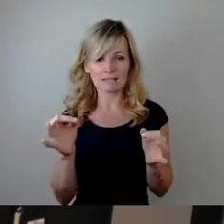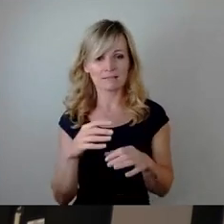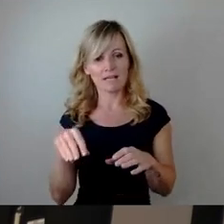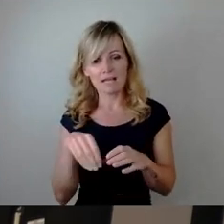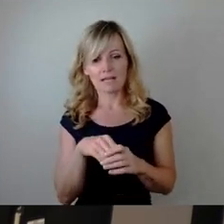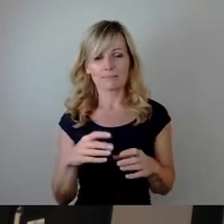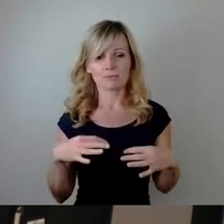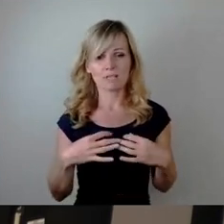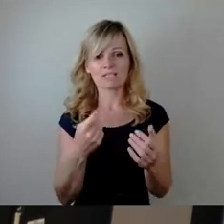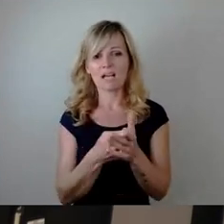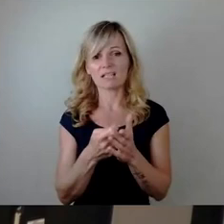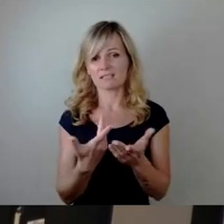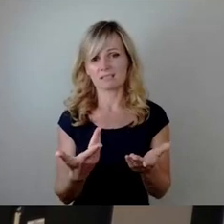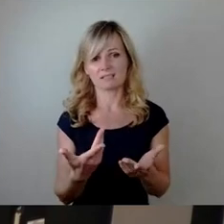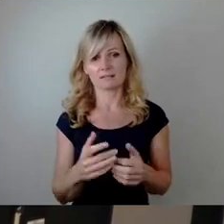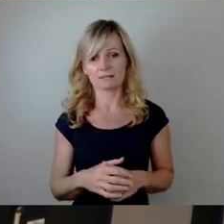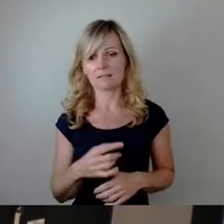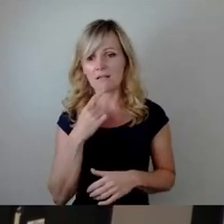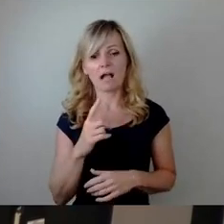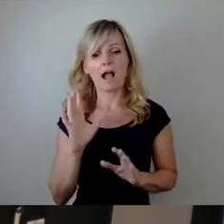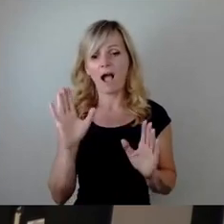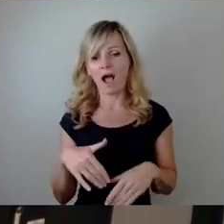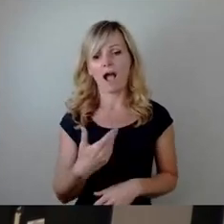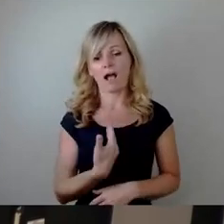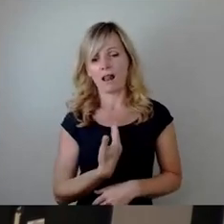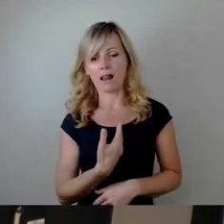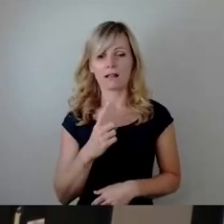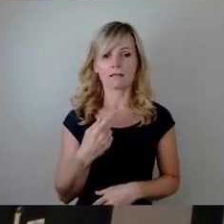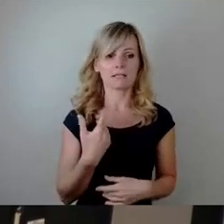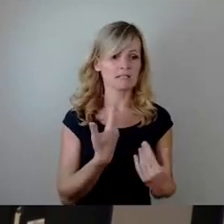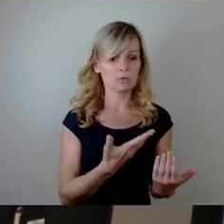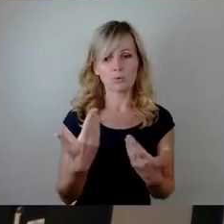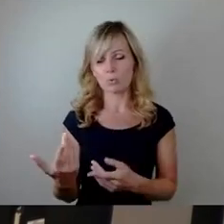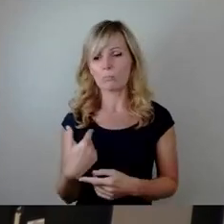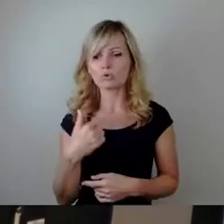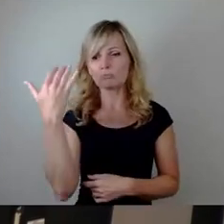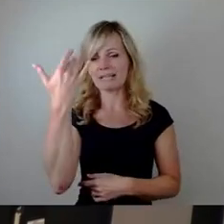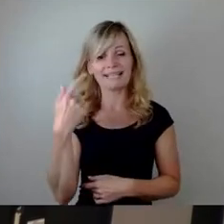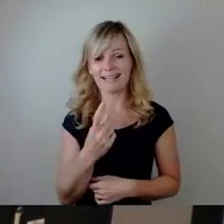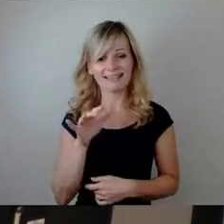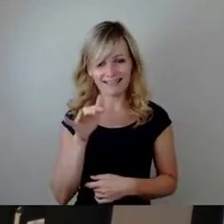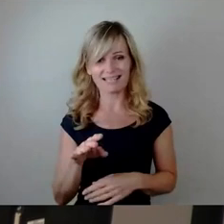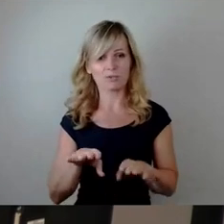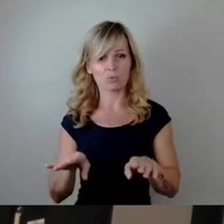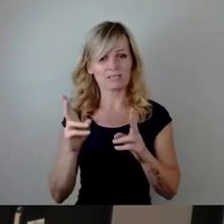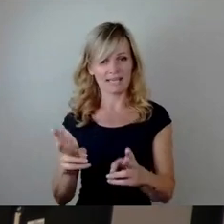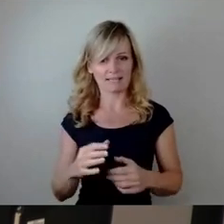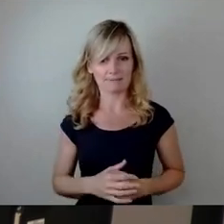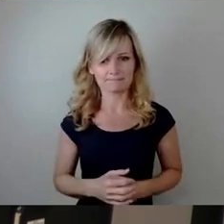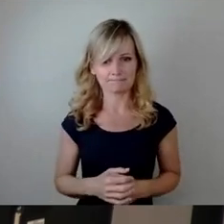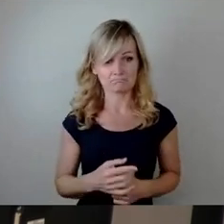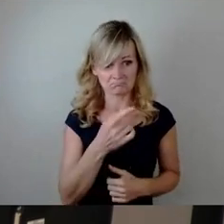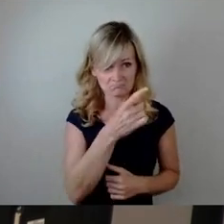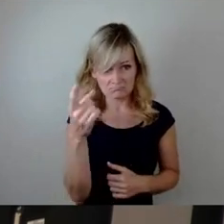Also nicht einfach nur, oder haben wir keine Wahl, sondern das sind Grundrechte. Ich weiß nicht, wie viele von Ihnen schon mal auf staatliche Gelder